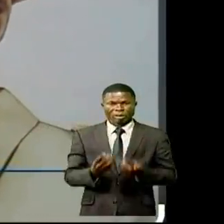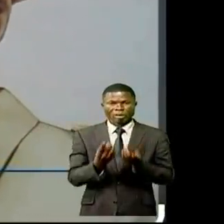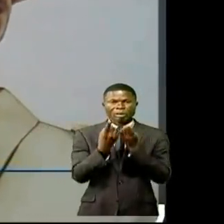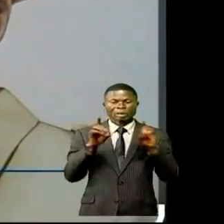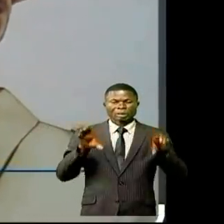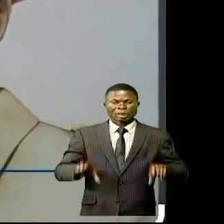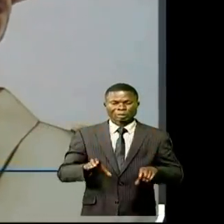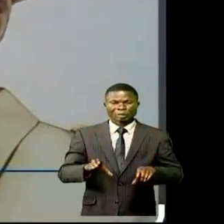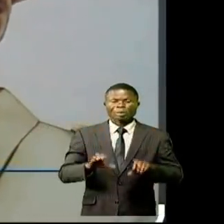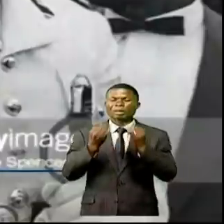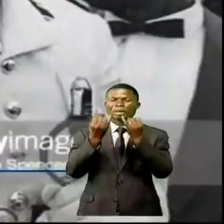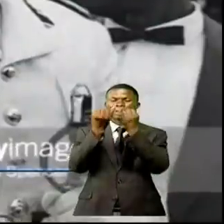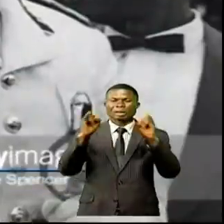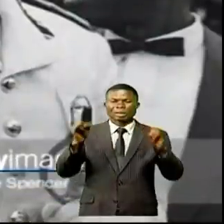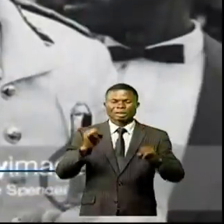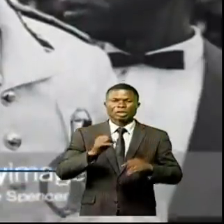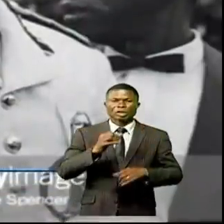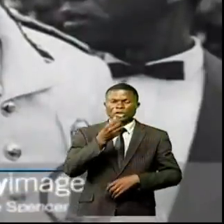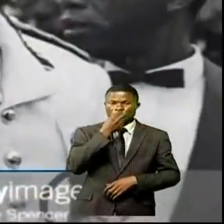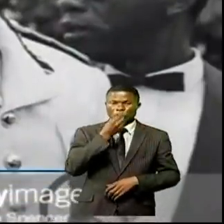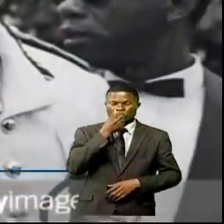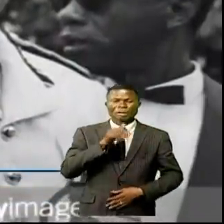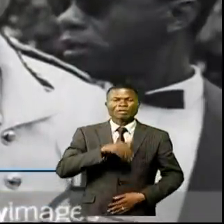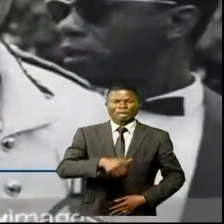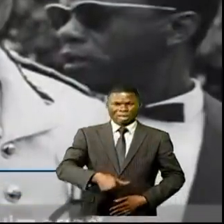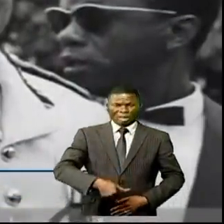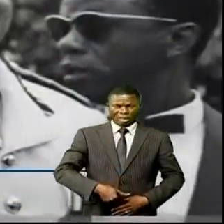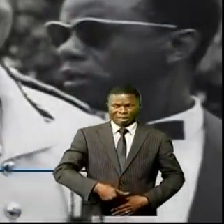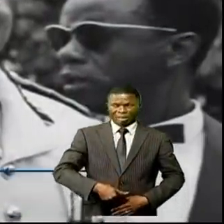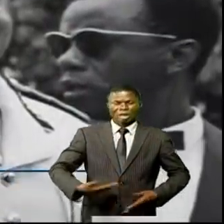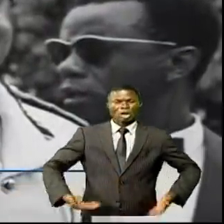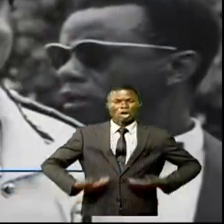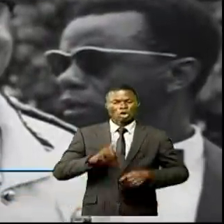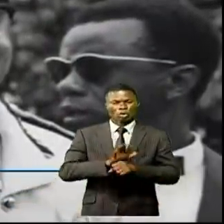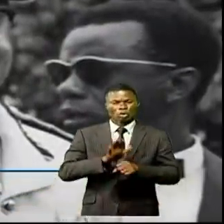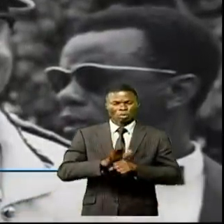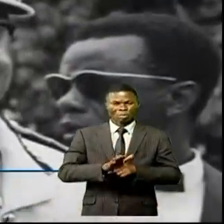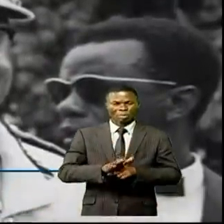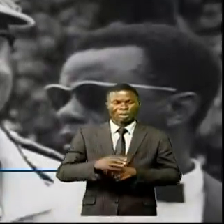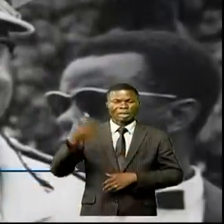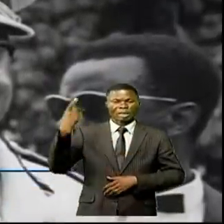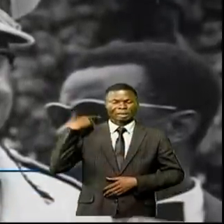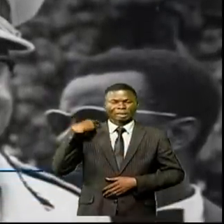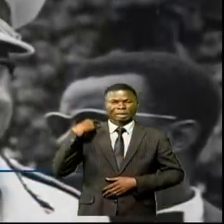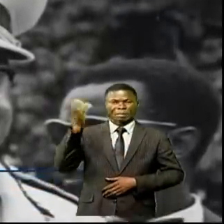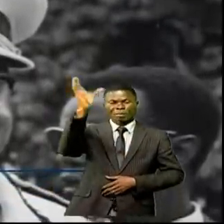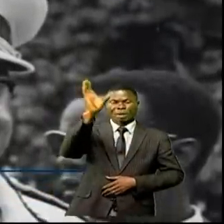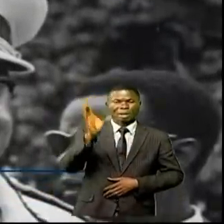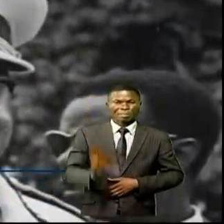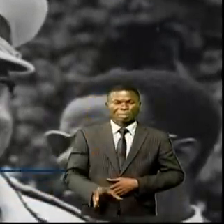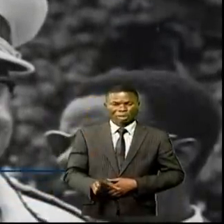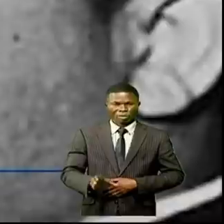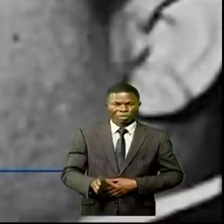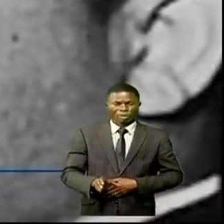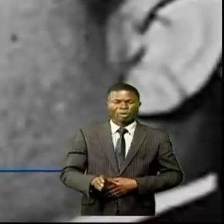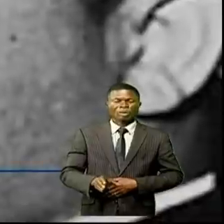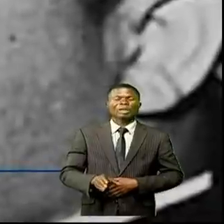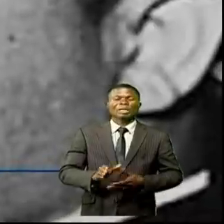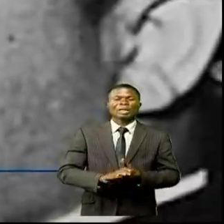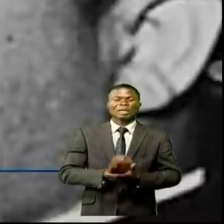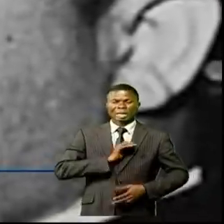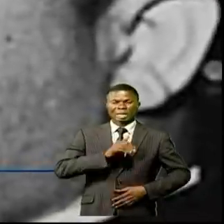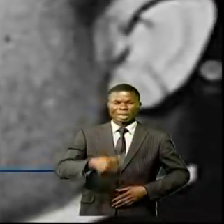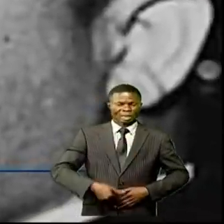du Congo indépendante, Joseph Kassavoubou, sont très appréciées par la notabilité des Kassavoubistes en